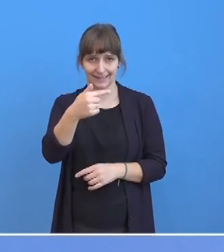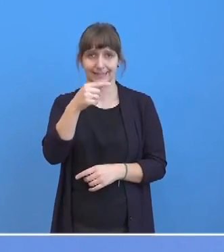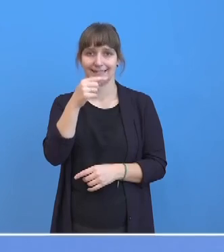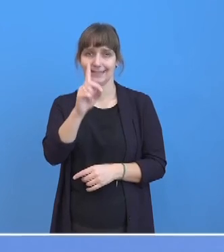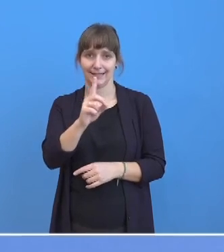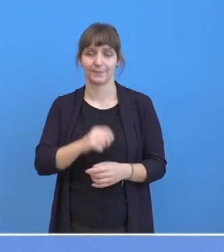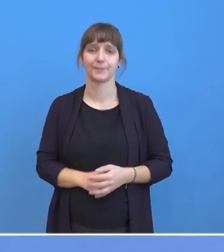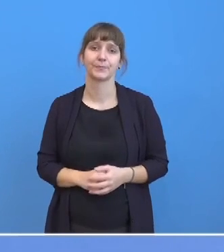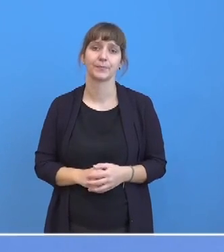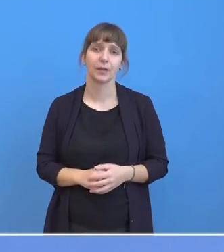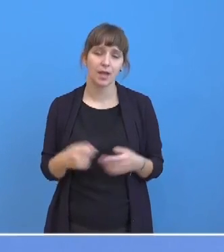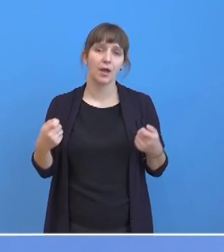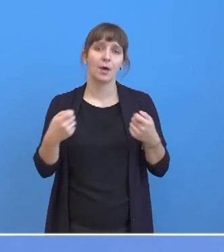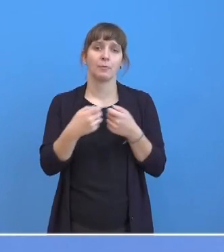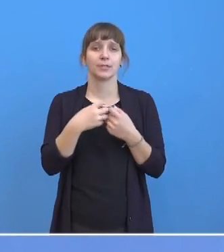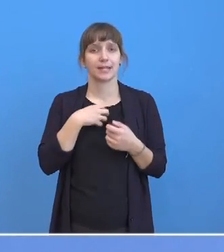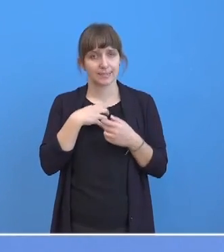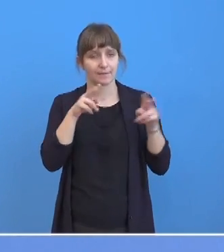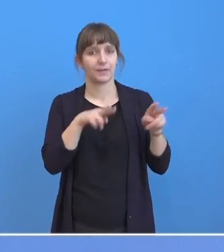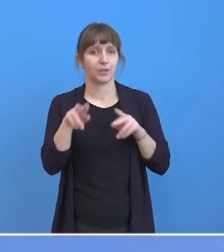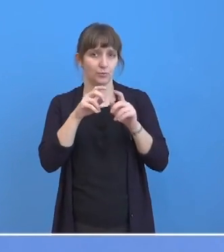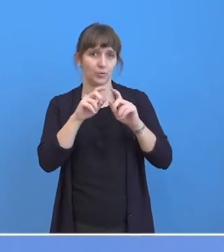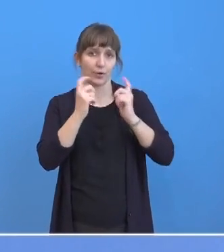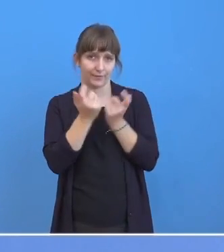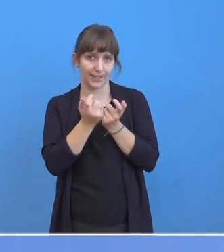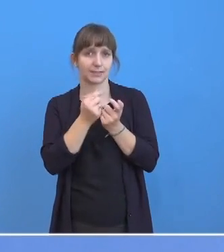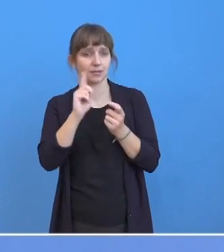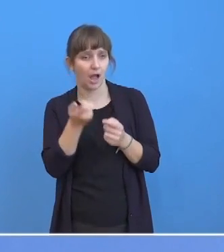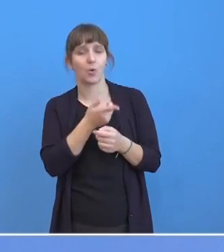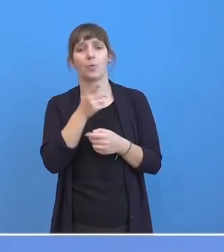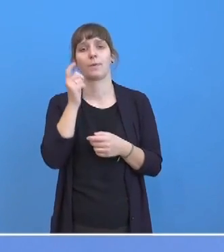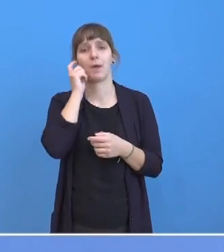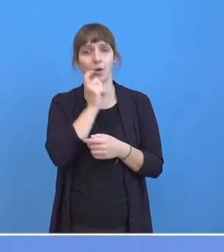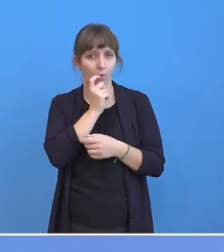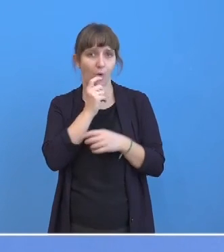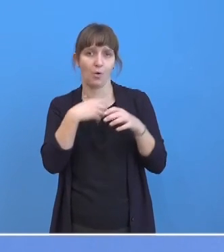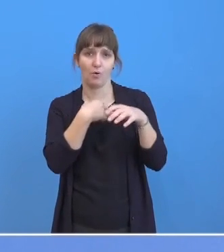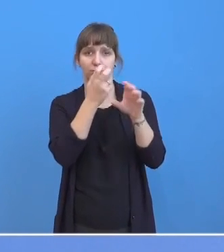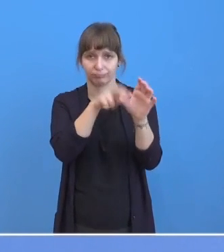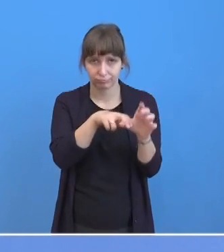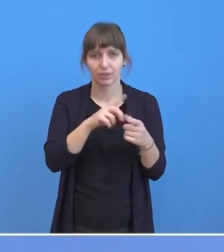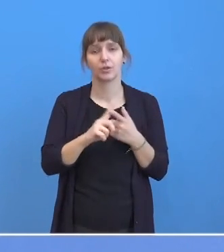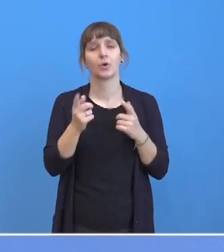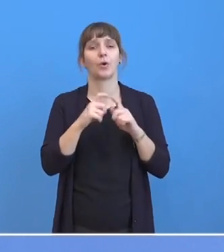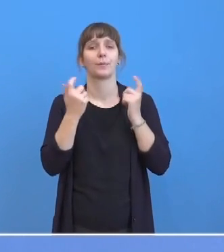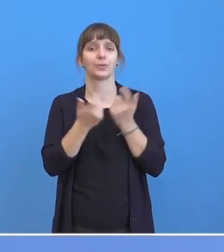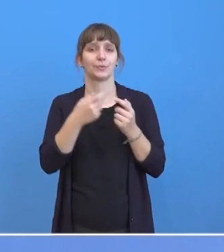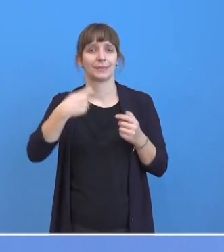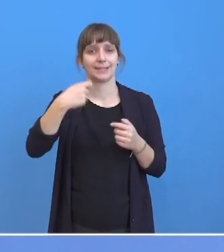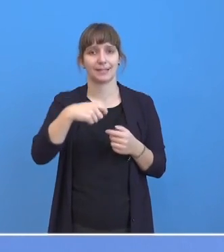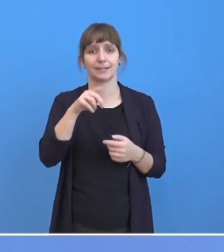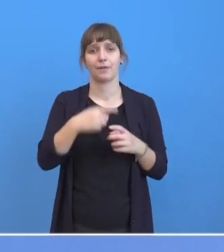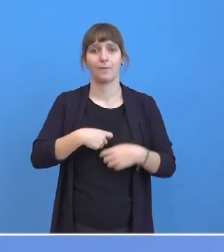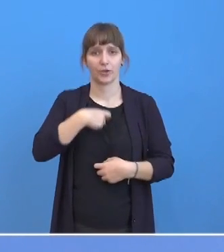Bundeskanzlerin wird sich in einer Videokonferenz mit dem französischen Staatspräsidenten Macron, der Kommissionspräsidentin von der Leyen, dem EU